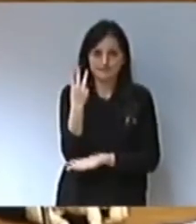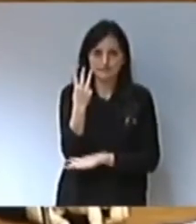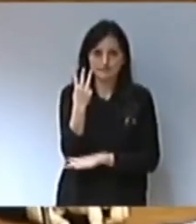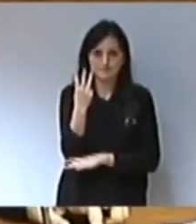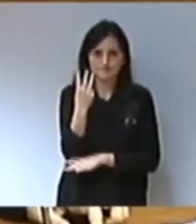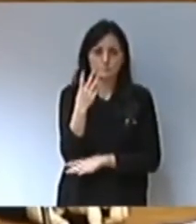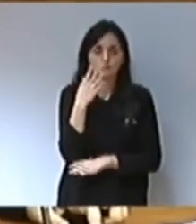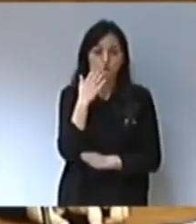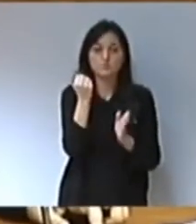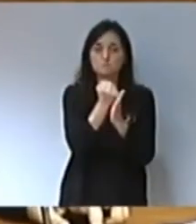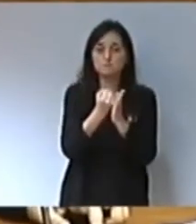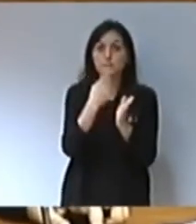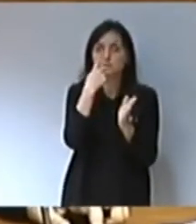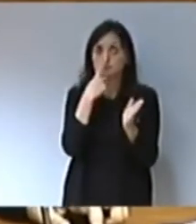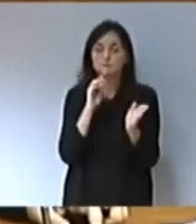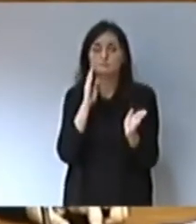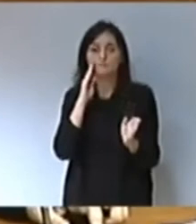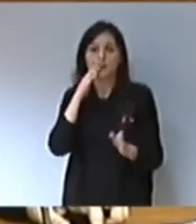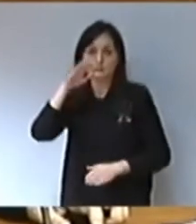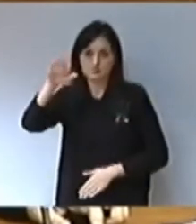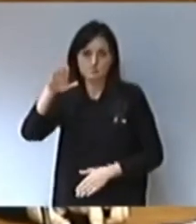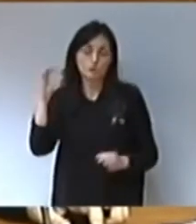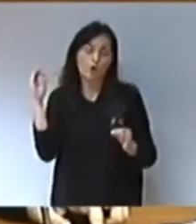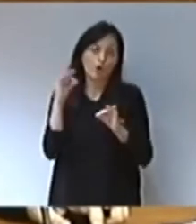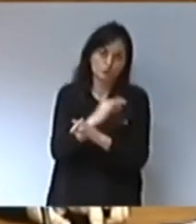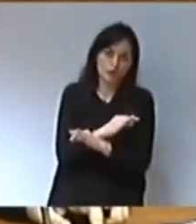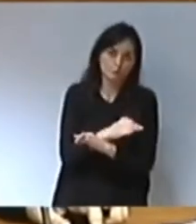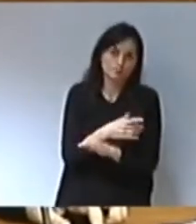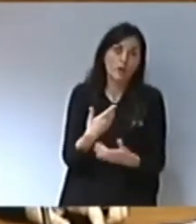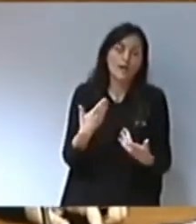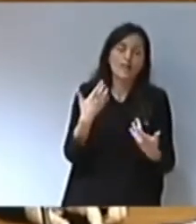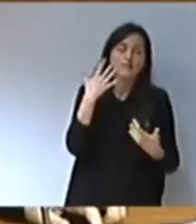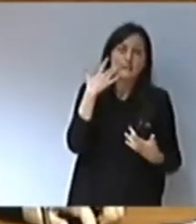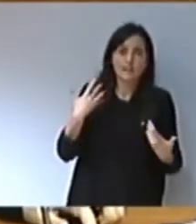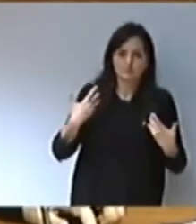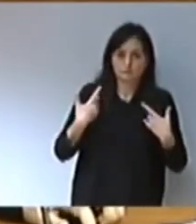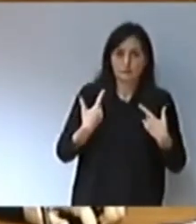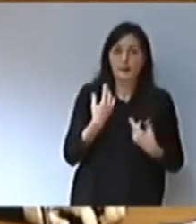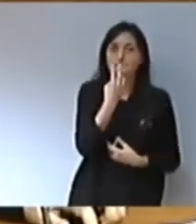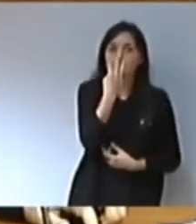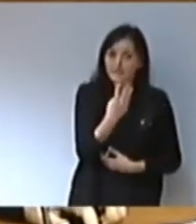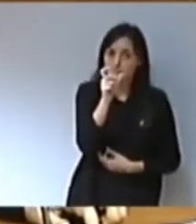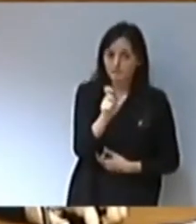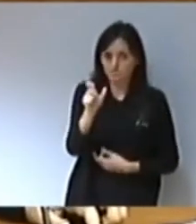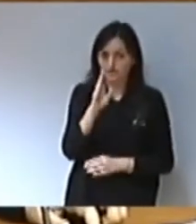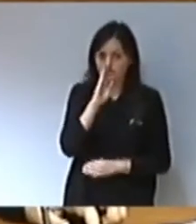per exibició pública de símbols contràries a la memòria democràtica i a la dignitat de les víctimes contra tres persones.